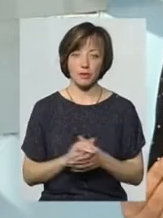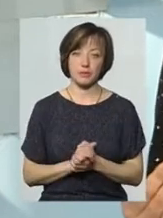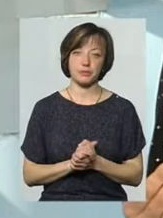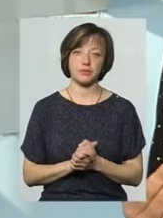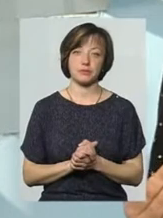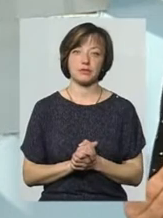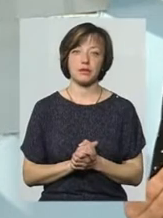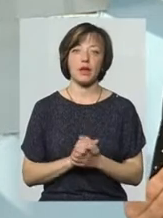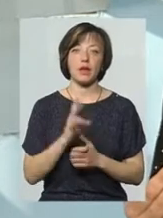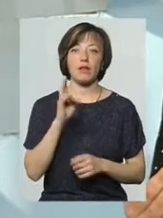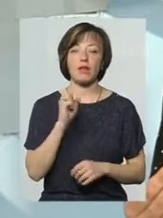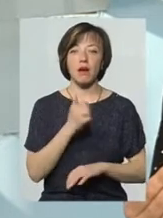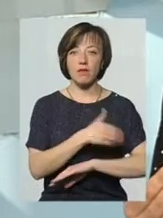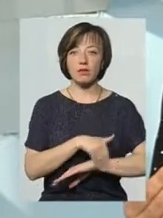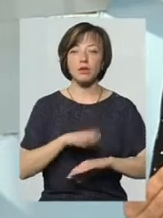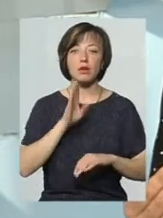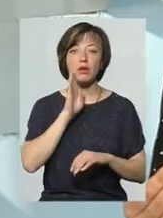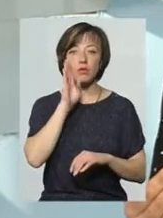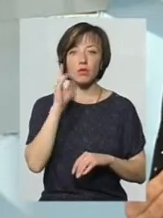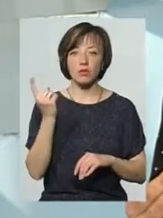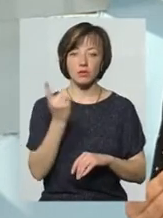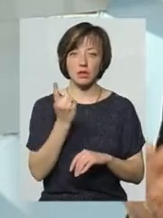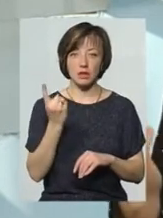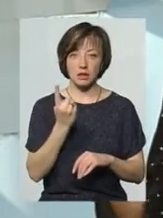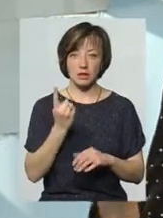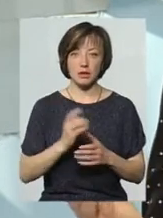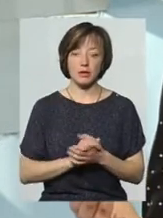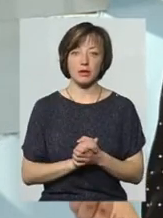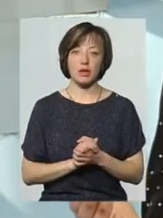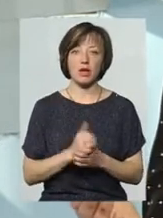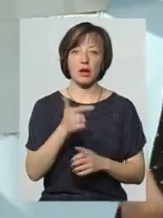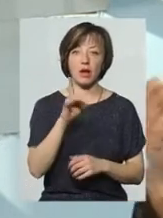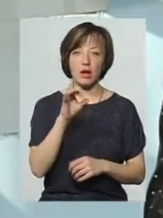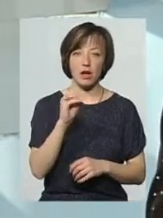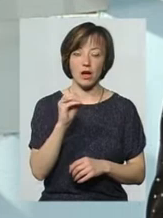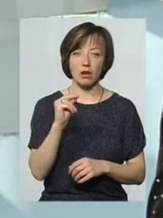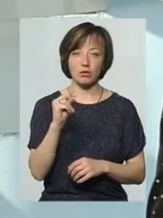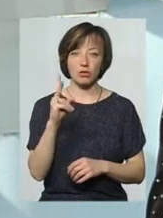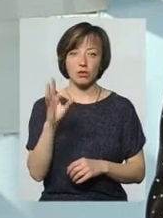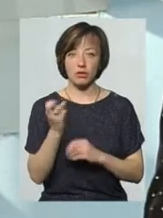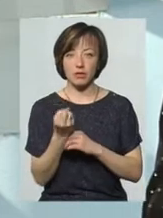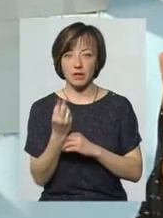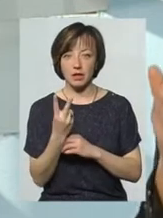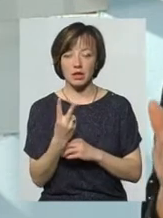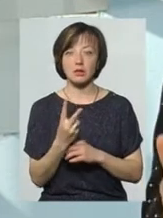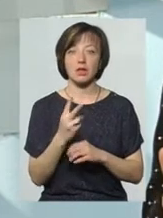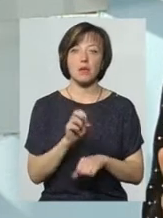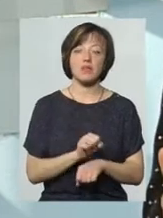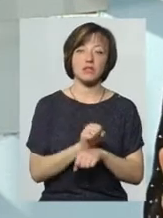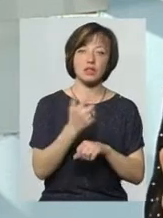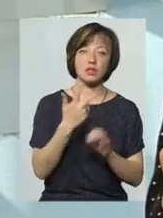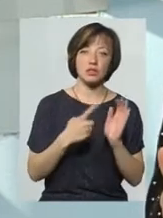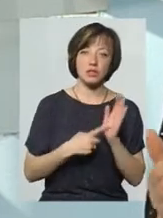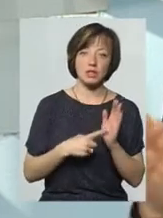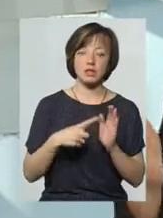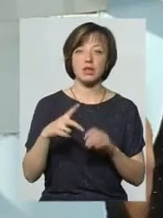На Ранковій 1, колишня вулиця Марії Розкової, на Гречко 12, на Повстанській 36, на Майборського